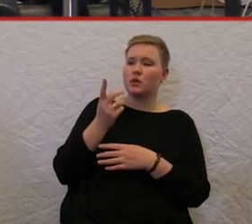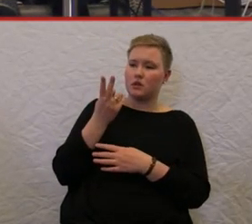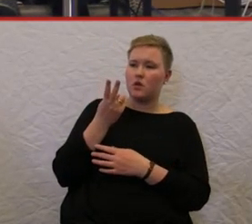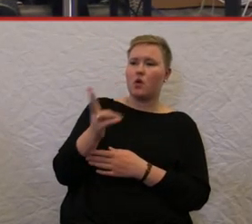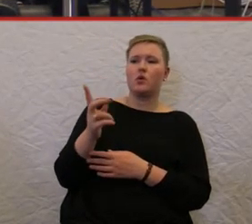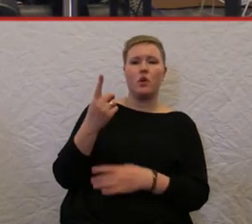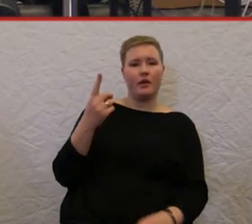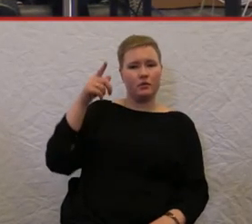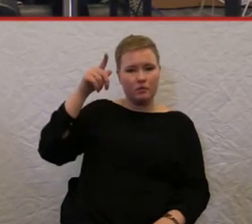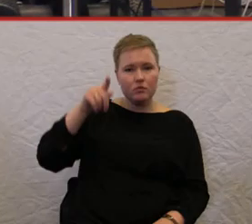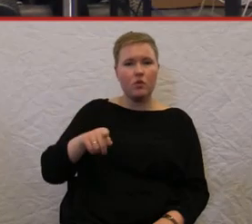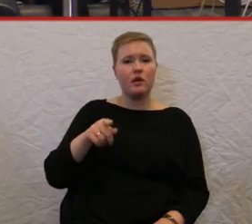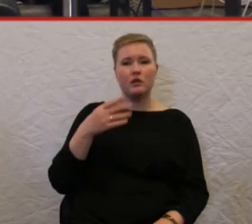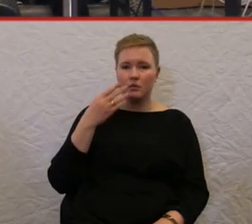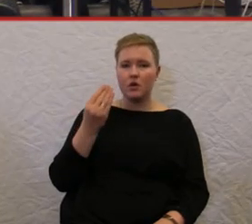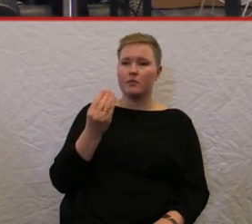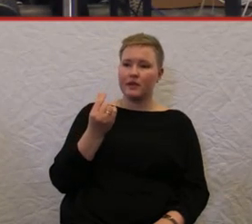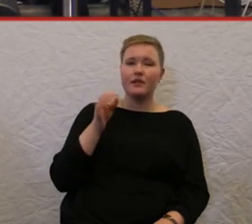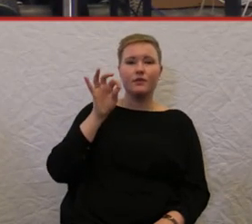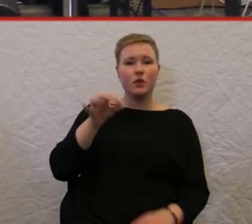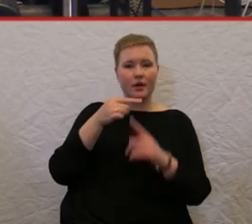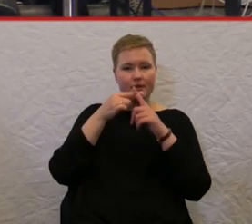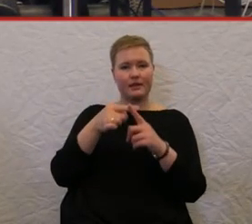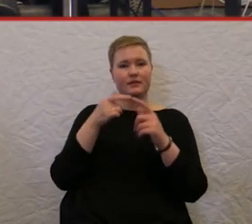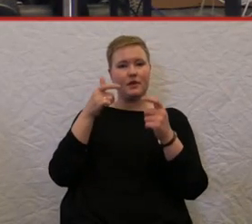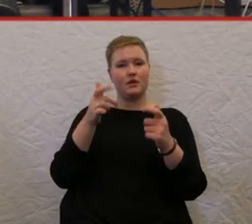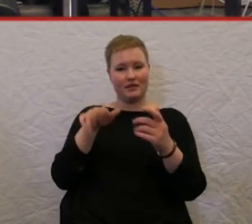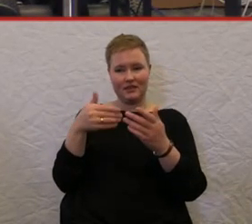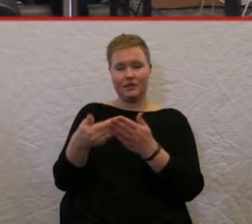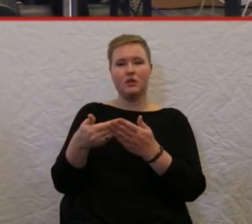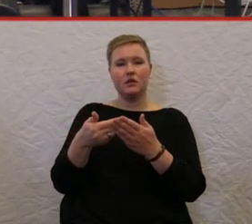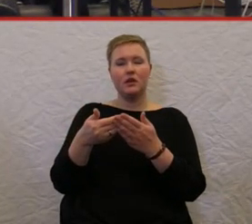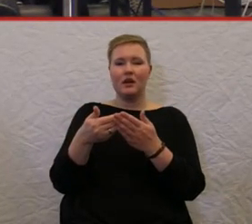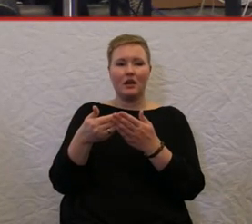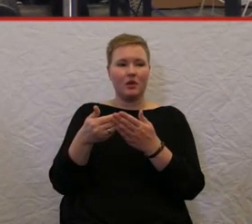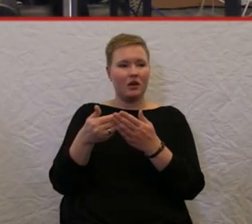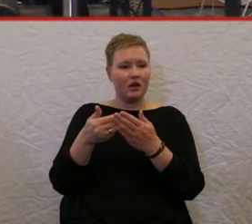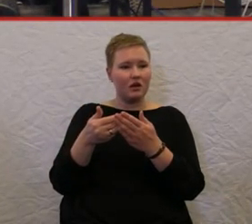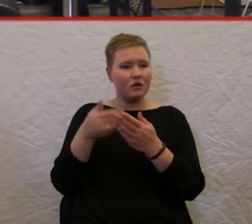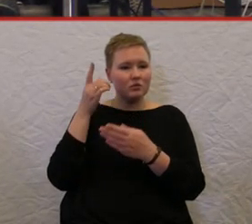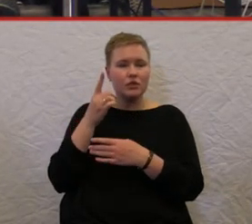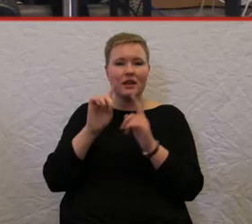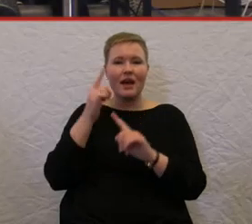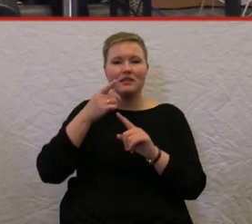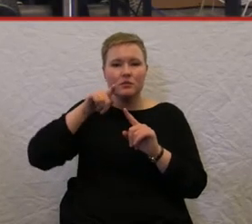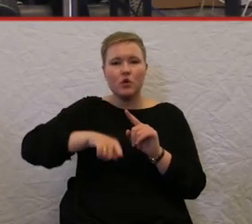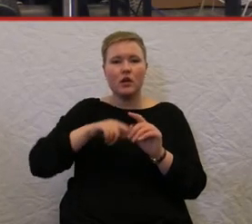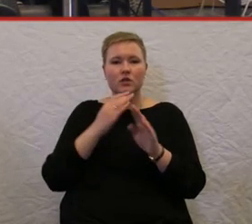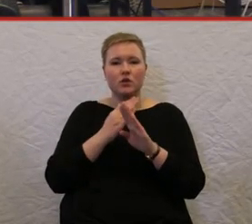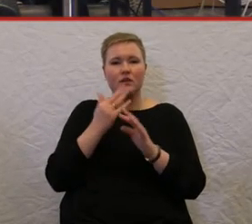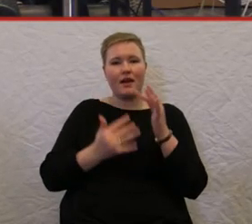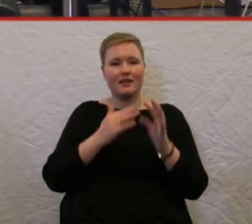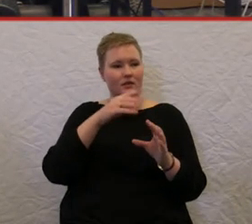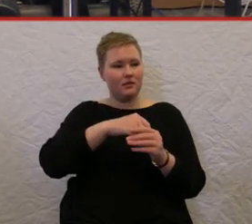pro Monat gibt für Taxifahrten und das muss sich doch ab dem ersten Monat muss sich das doch rechnen,